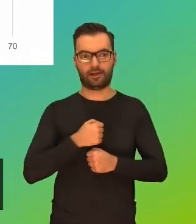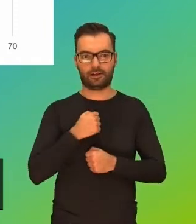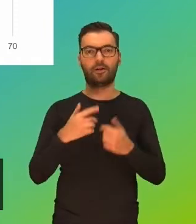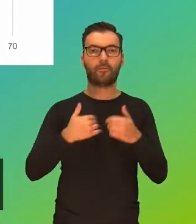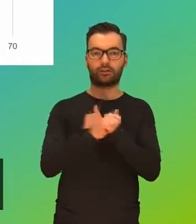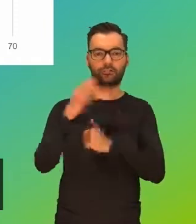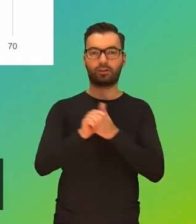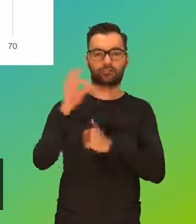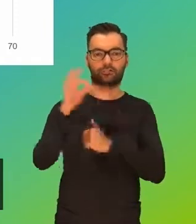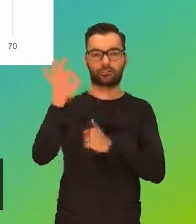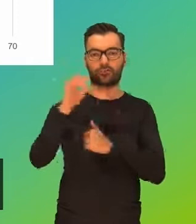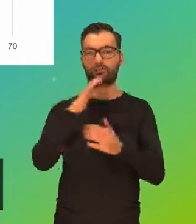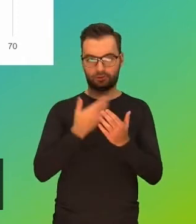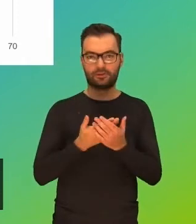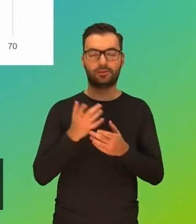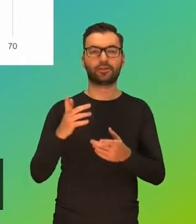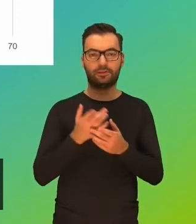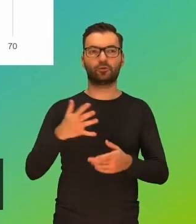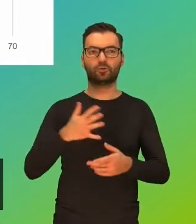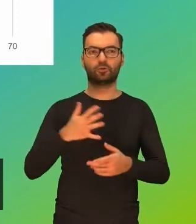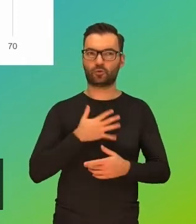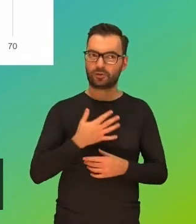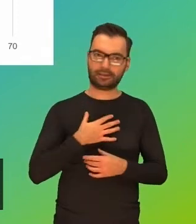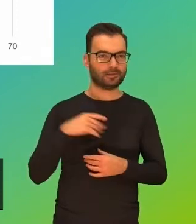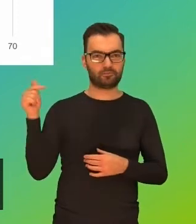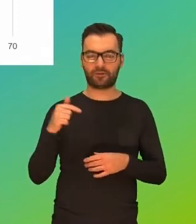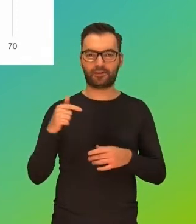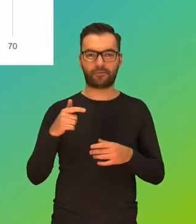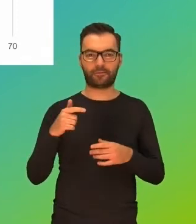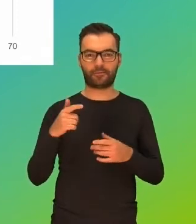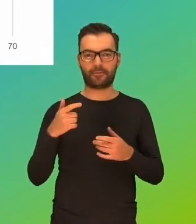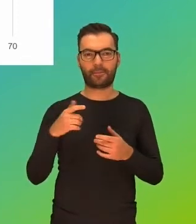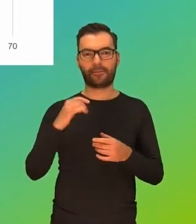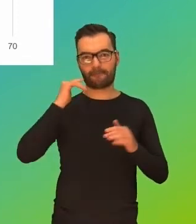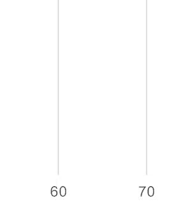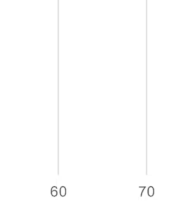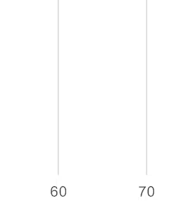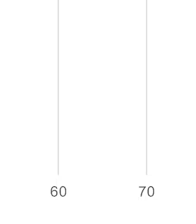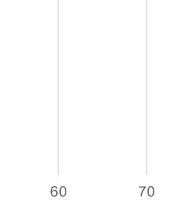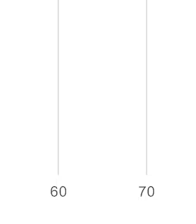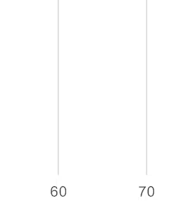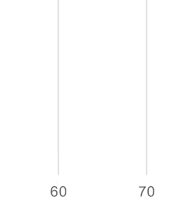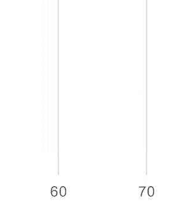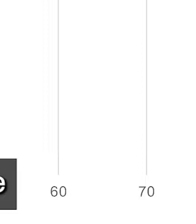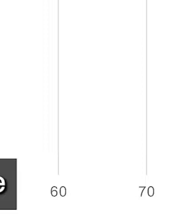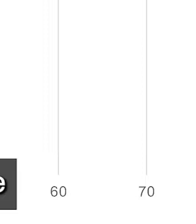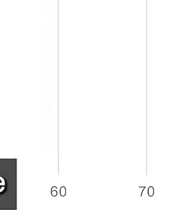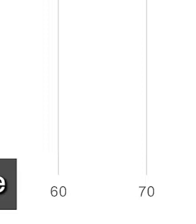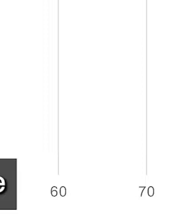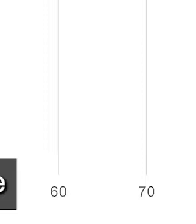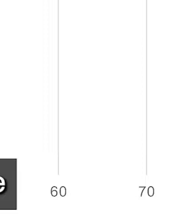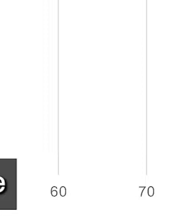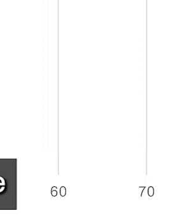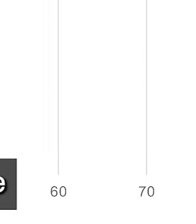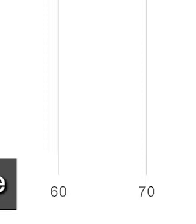Ponad 65% mówi nam, czuje, że powinienem korzystać ze swojego smartfona mniej. Dlaczego smartfona? To jest dość